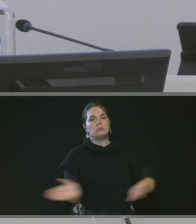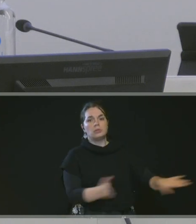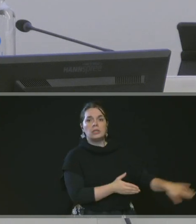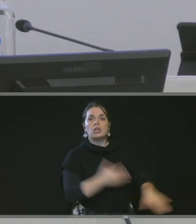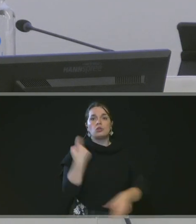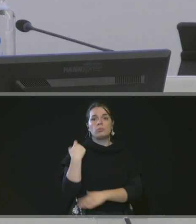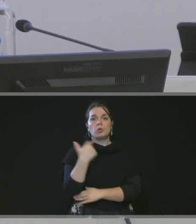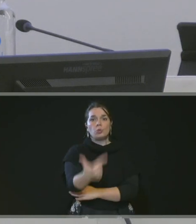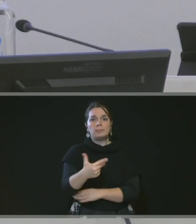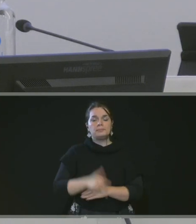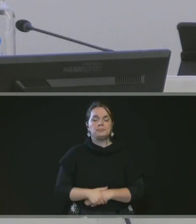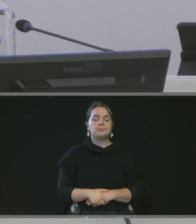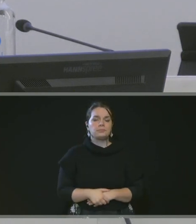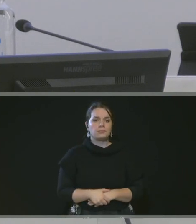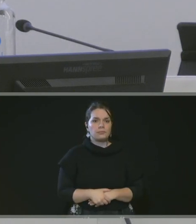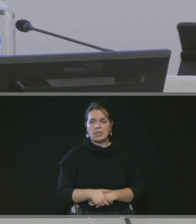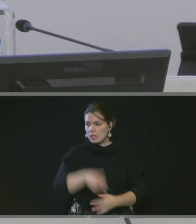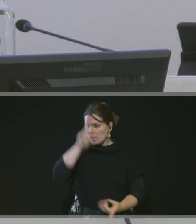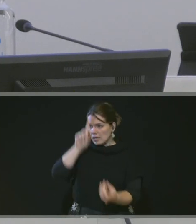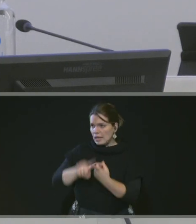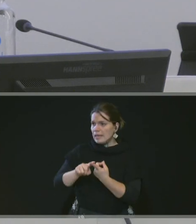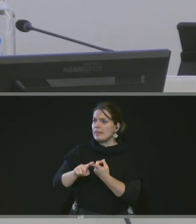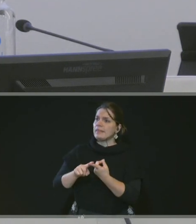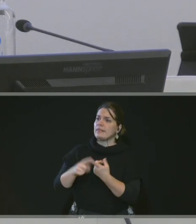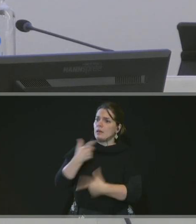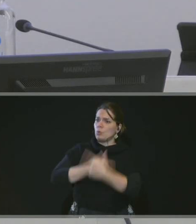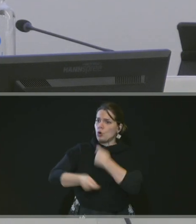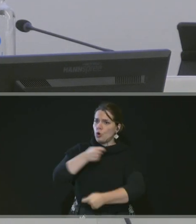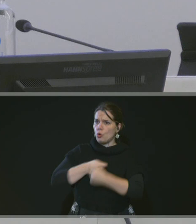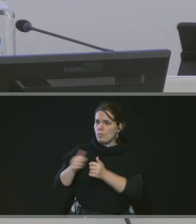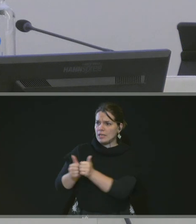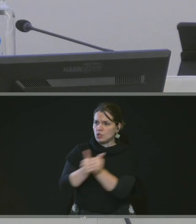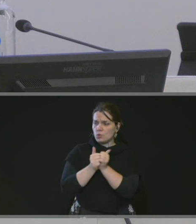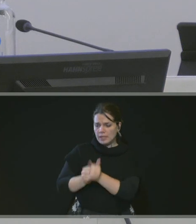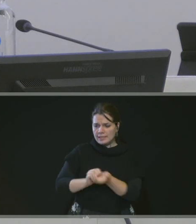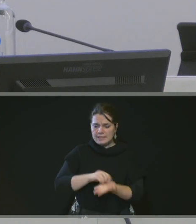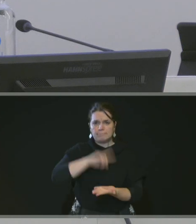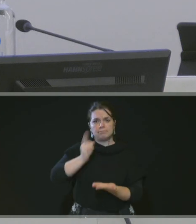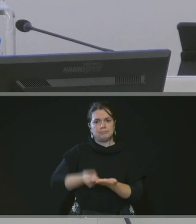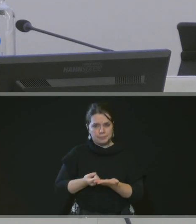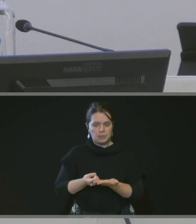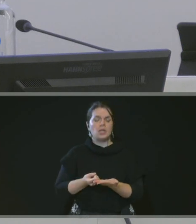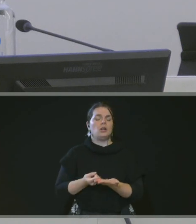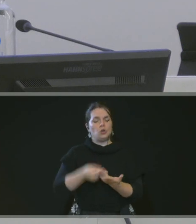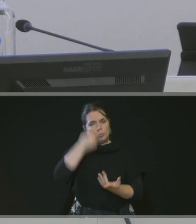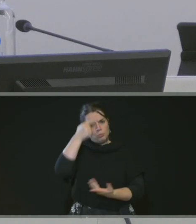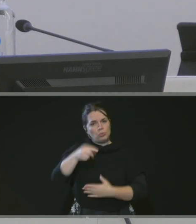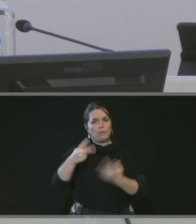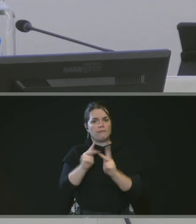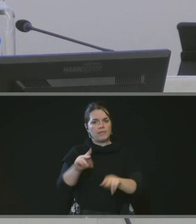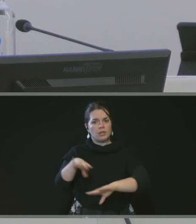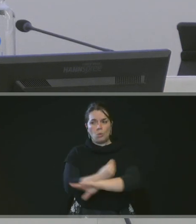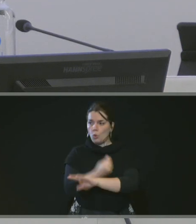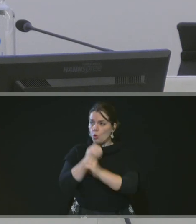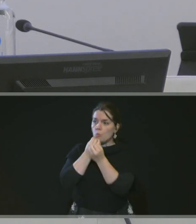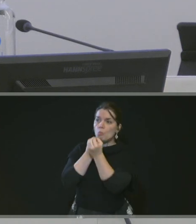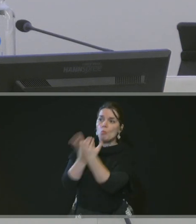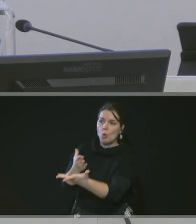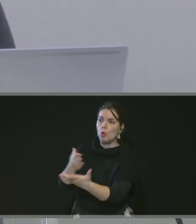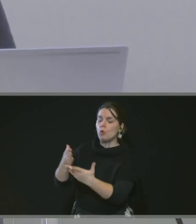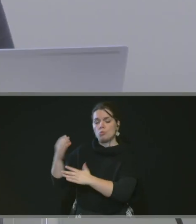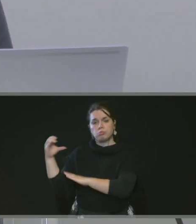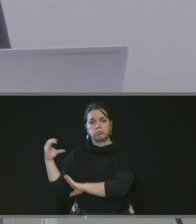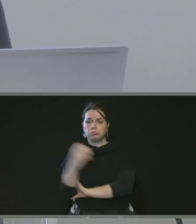Marchani. Toujours dans le fonds collectif commerce, cette fois-ci pour la ville de Rouen. Il vous est proposé d'attribuer une subvention d'un montant estimé